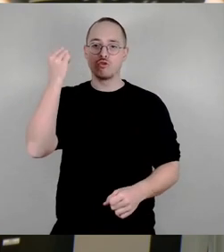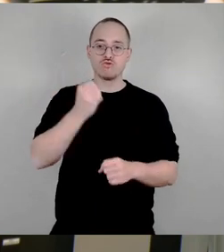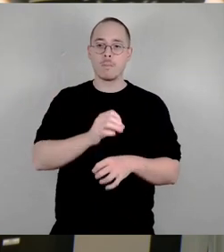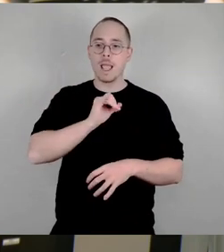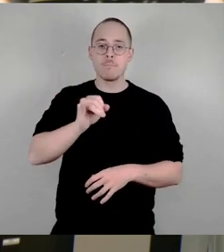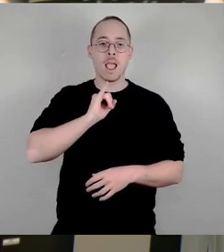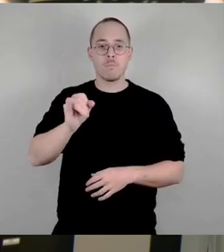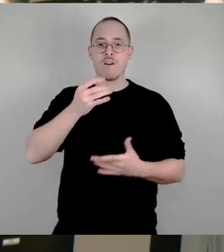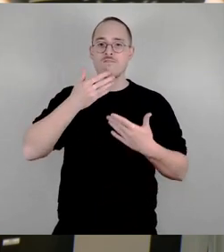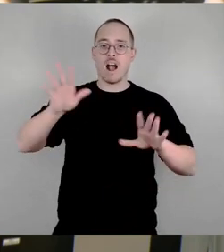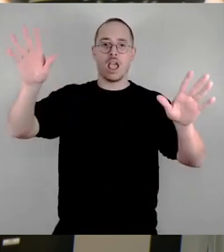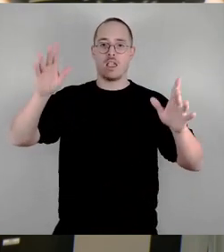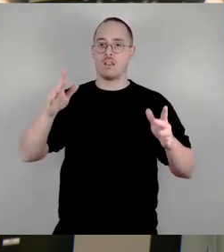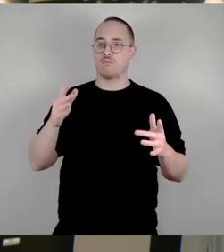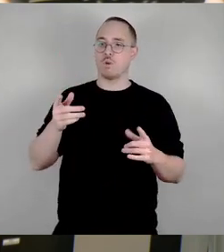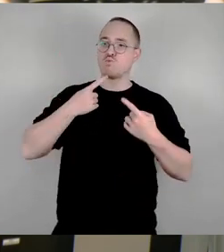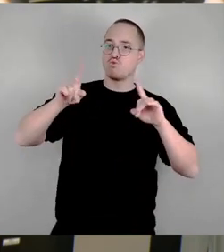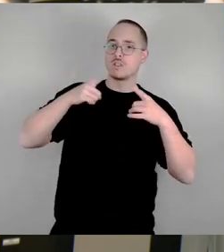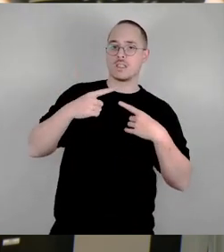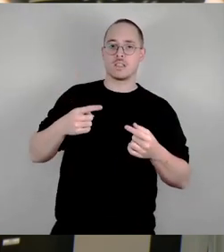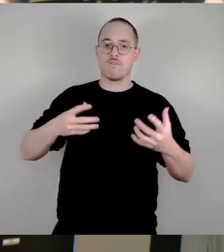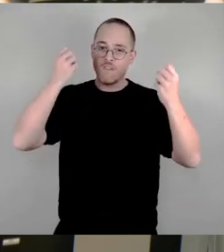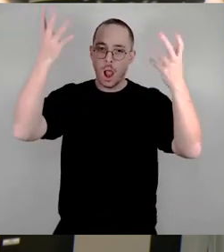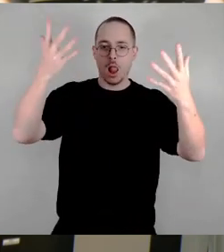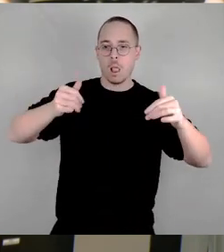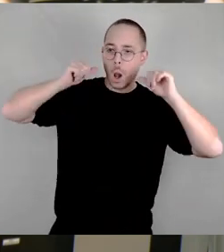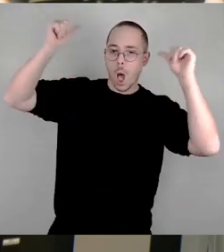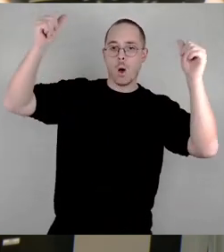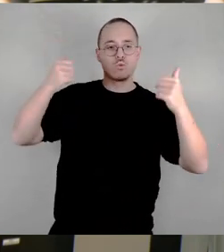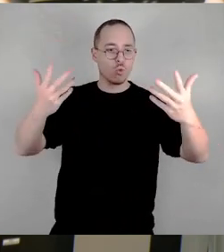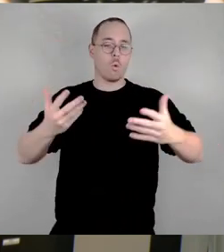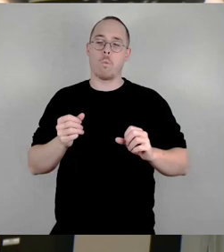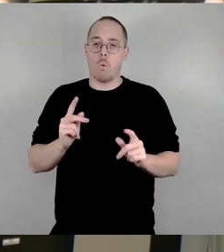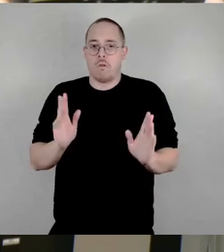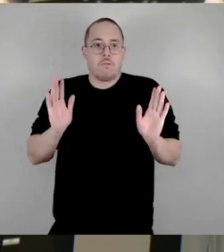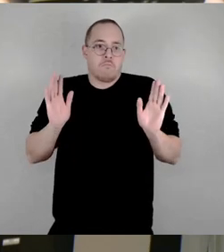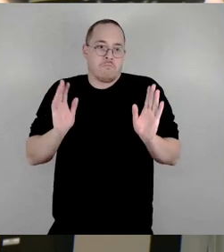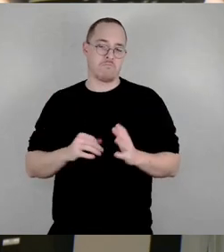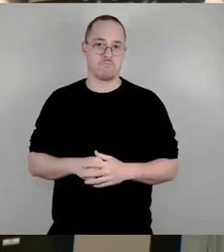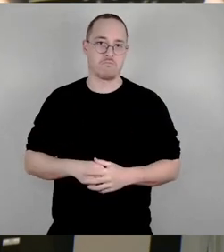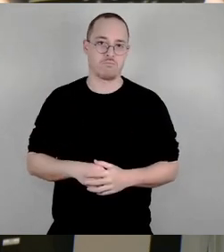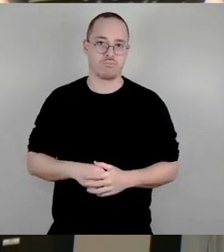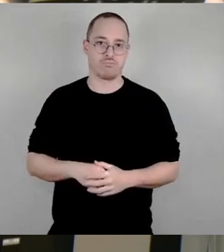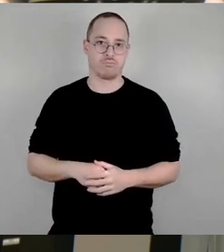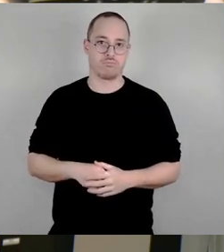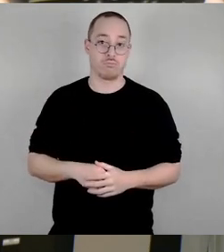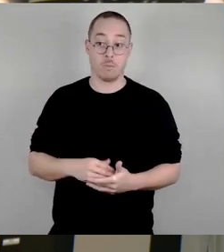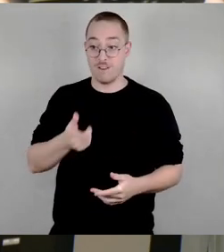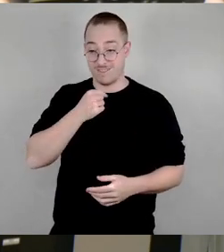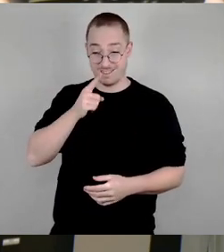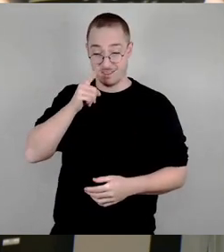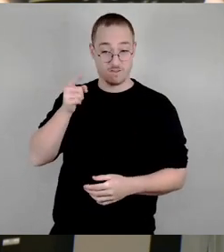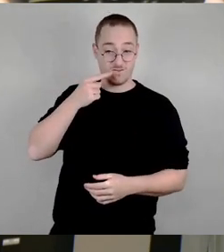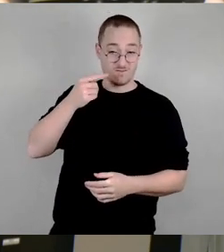Regeln, ansonsten hätte er schon gerne viele Regeln, gerade um unliebsame Meinungen auszuradieren. Aber Herr Kießling, wenn Sie sich beschäftigt haben, Sie hatten jetzt